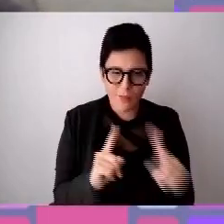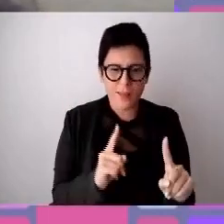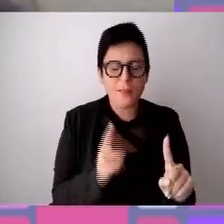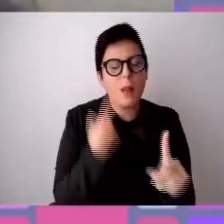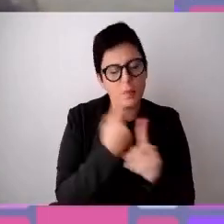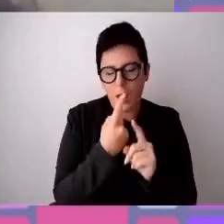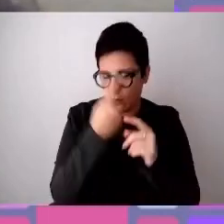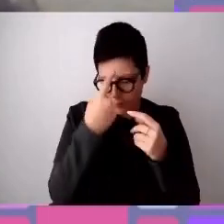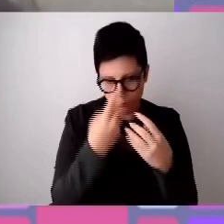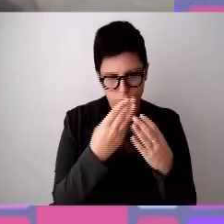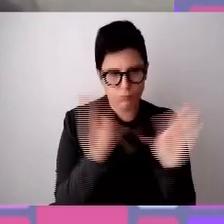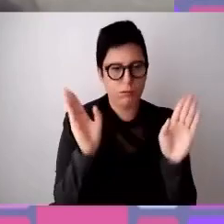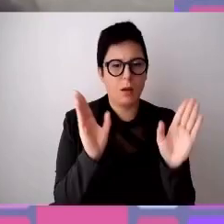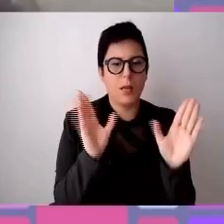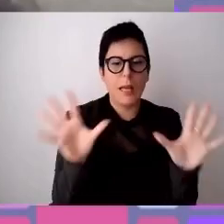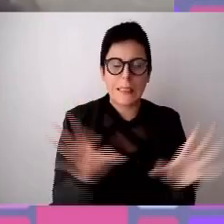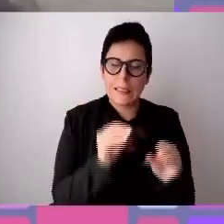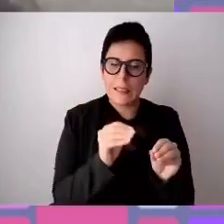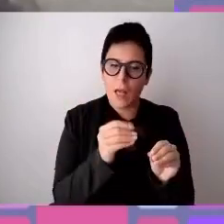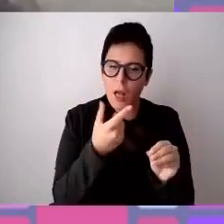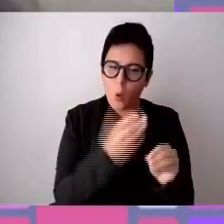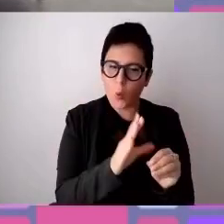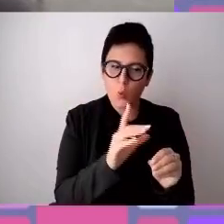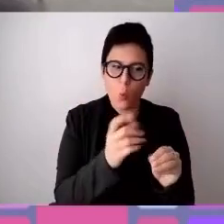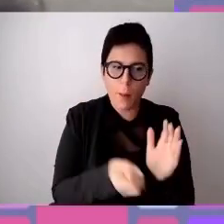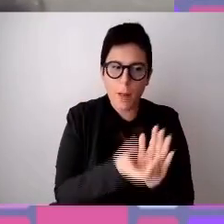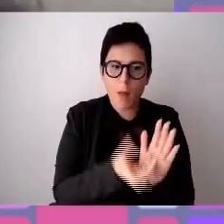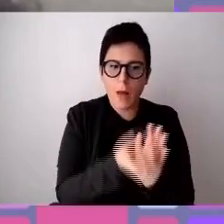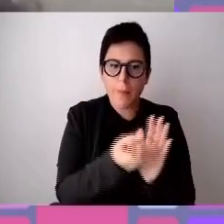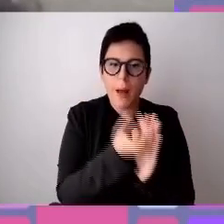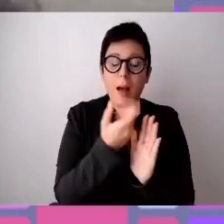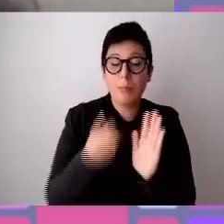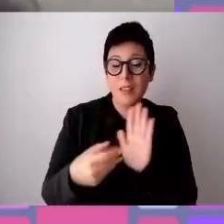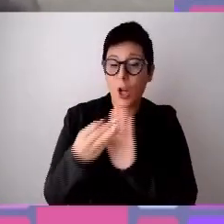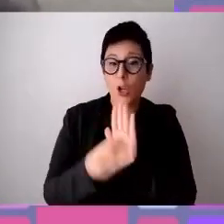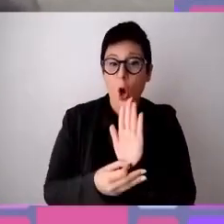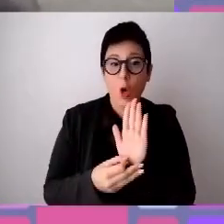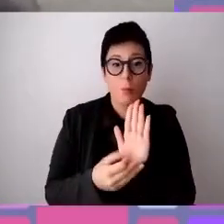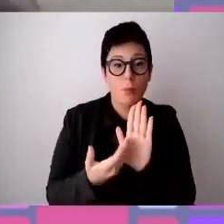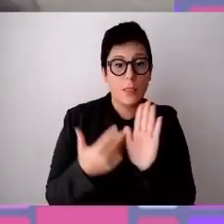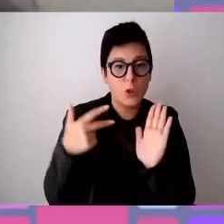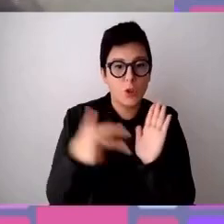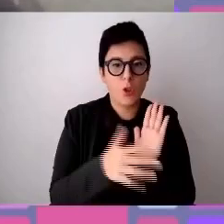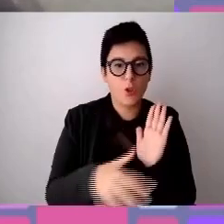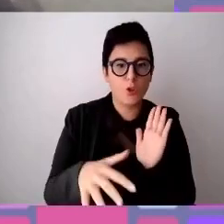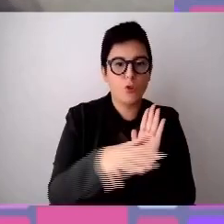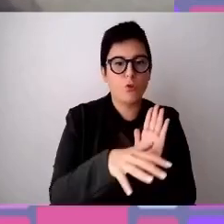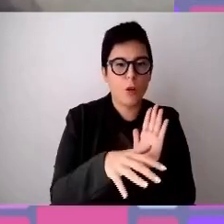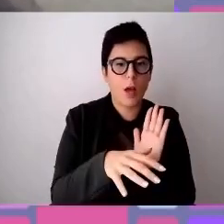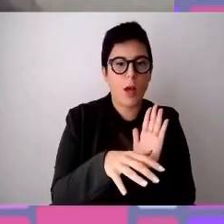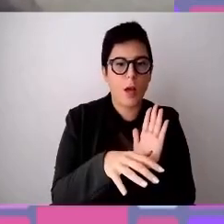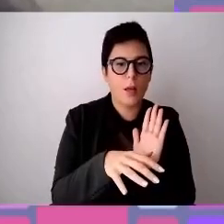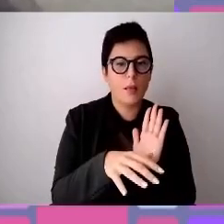una mentalità, per cambiare quelle norme sociali che ancora determinano stigma,